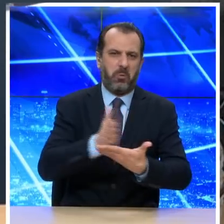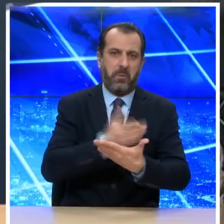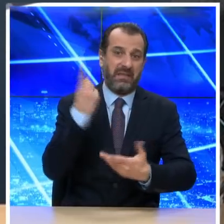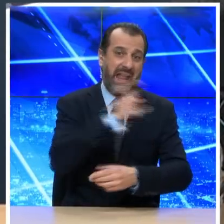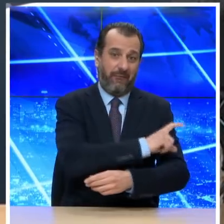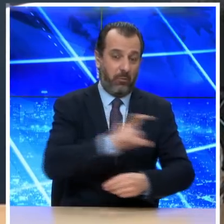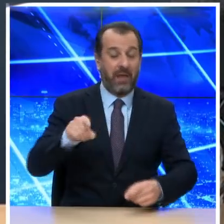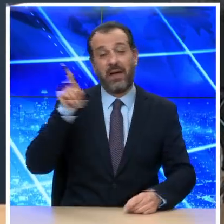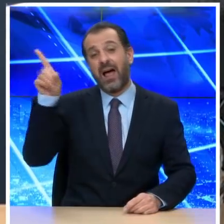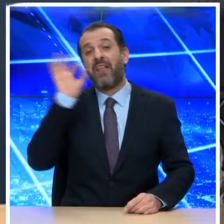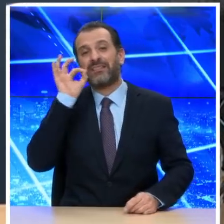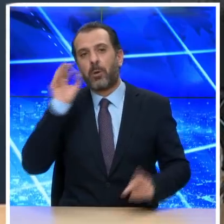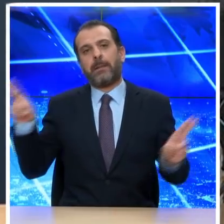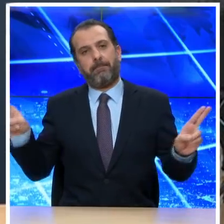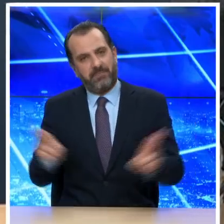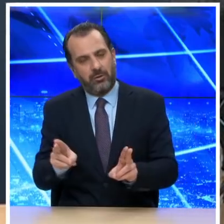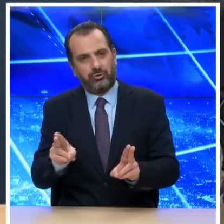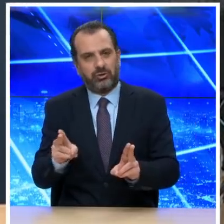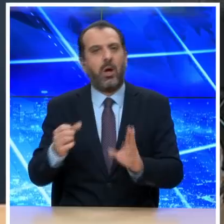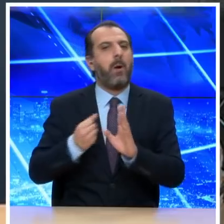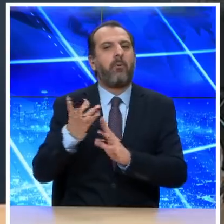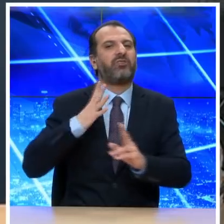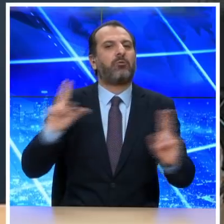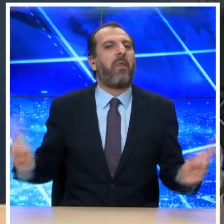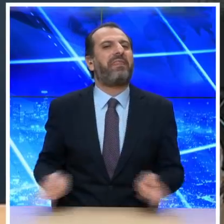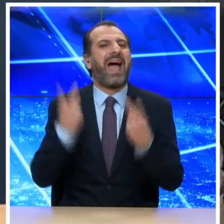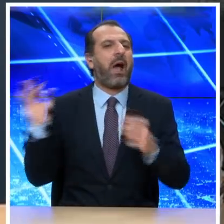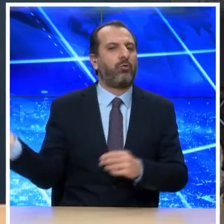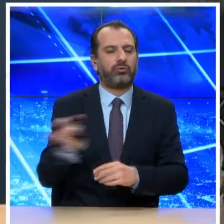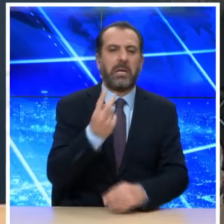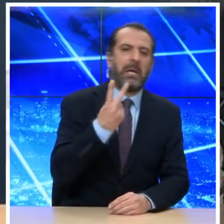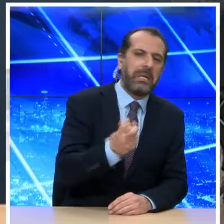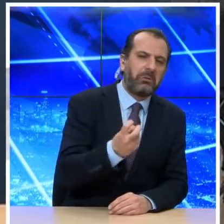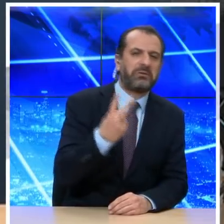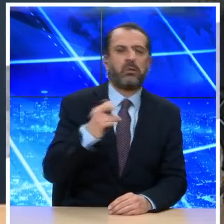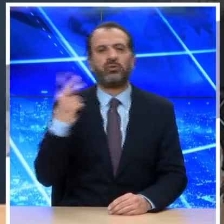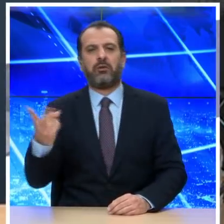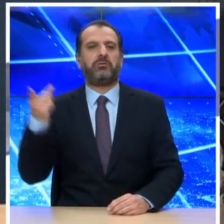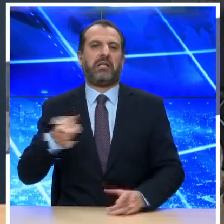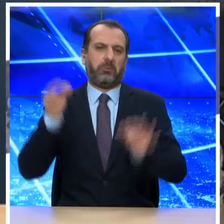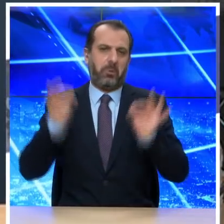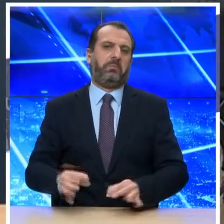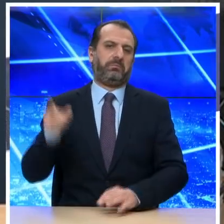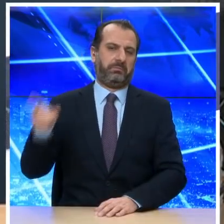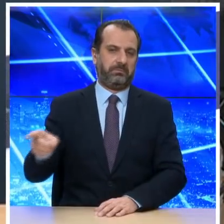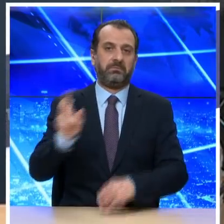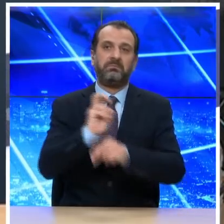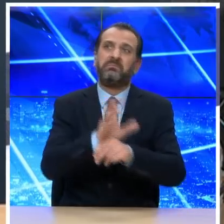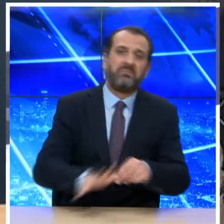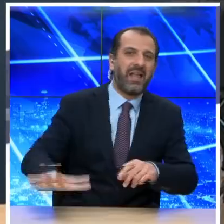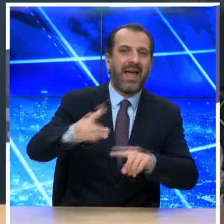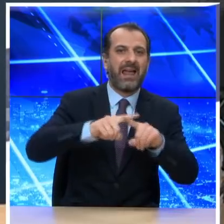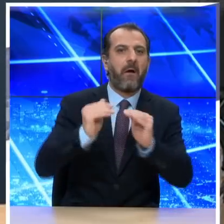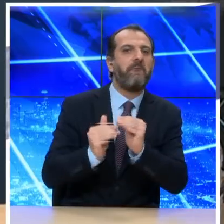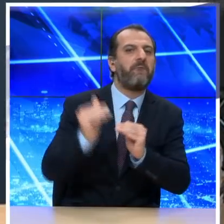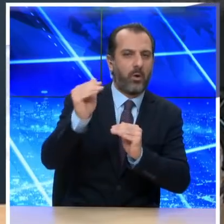αντίστοιχα η Θεσσαλονίκη έδειξε μείωση του αριθμού των διαγνώσεων σε ποσοστό 20-22%. Στην υπόλοιπη Ελλάδα η επιβάρυνση στα βόρεια